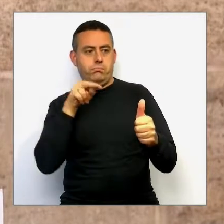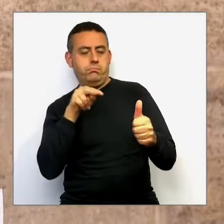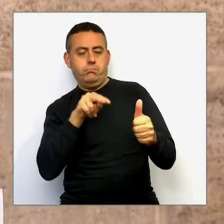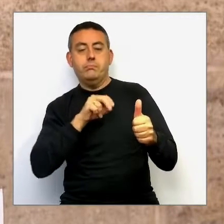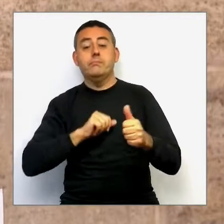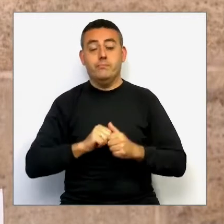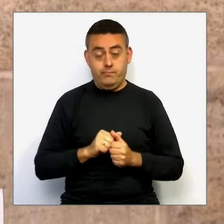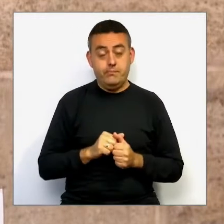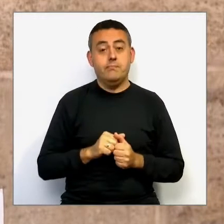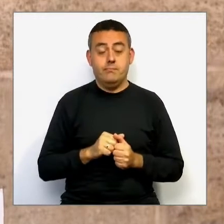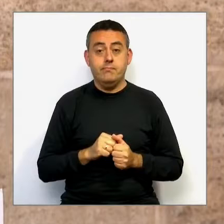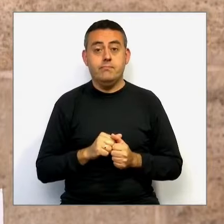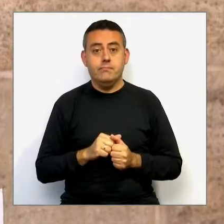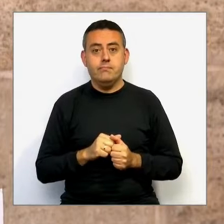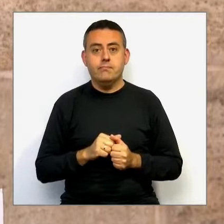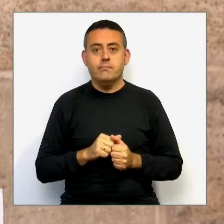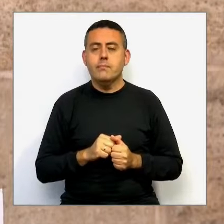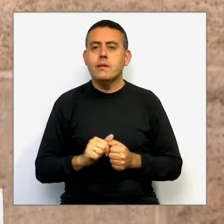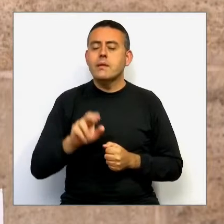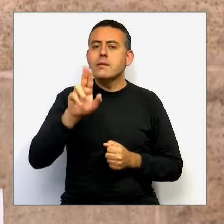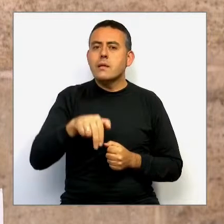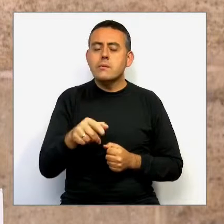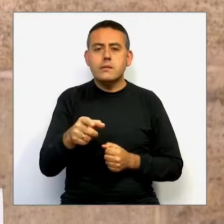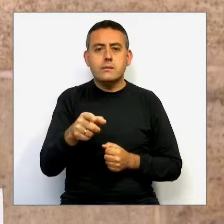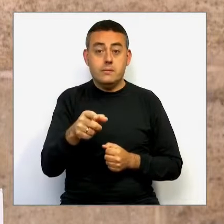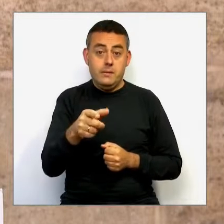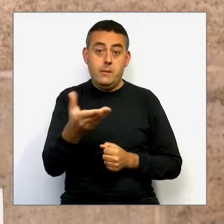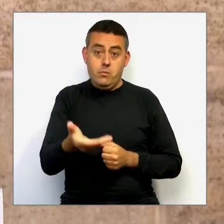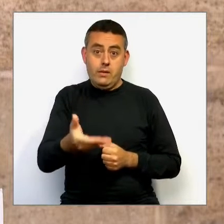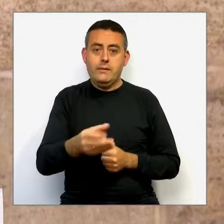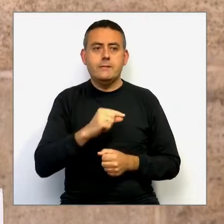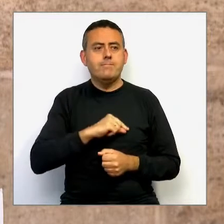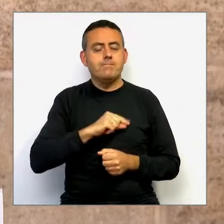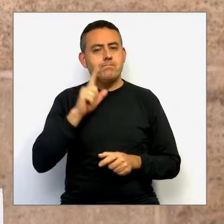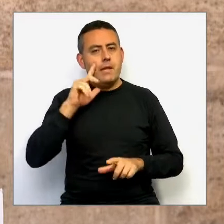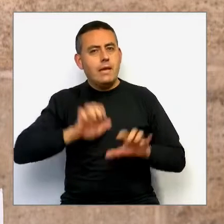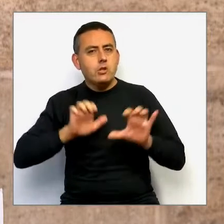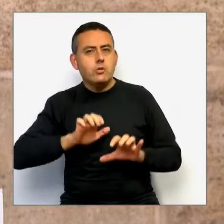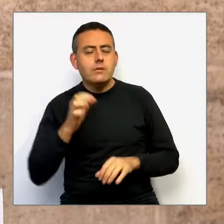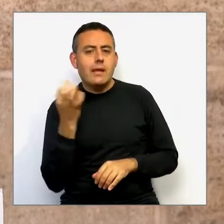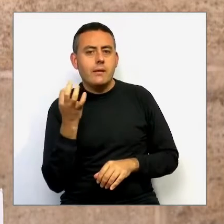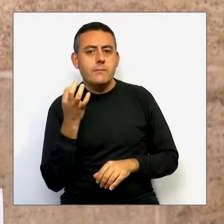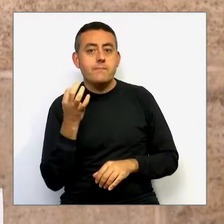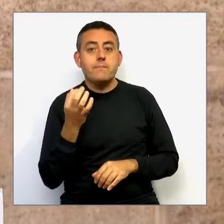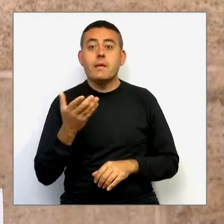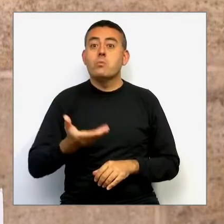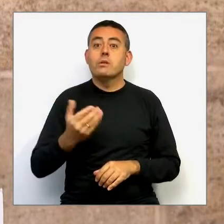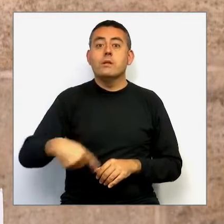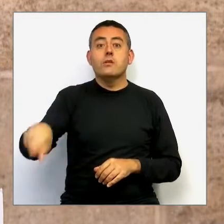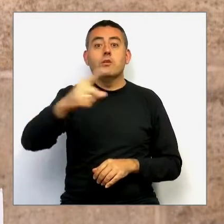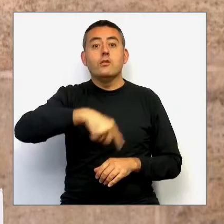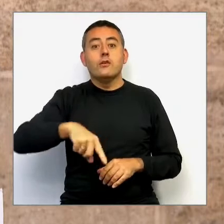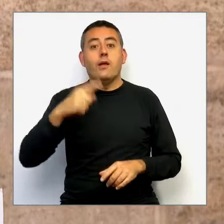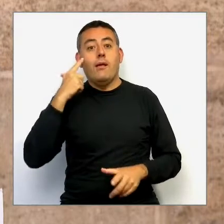Però això tanmateix implica un risc. No pot hi haver cap relaxació. El virus